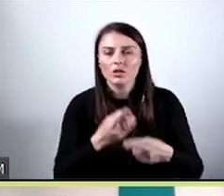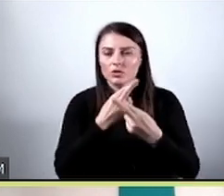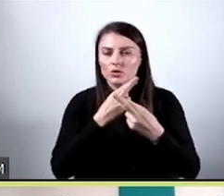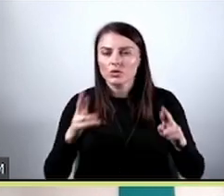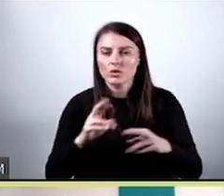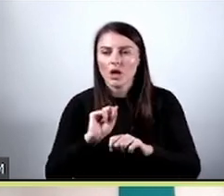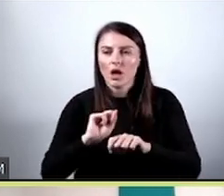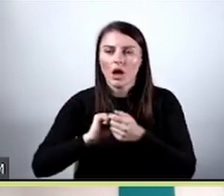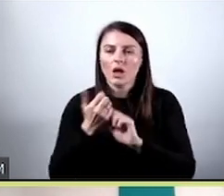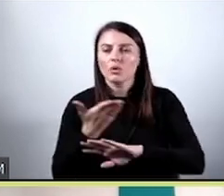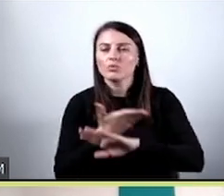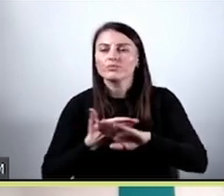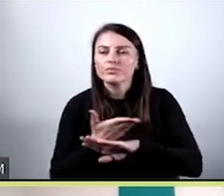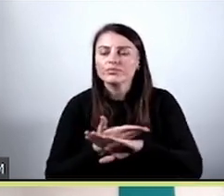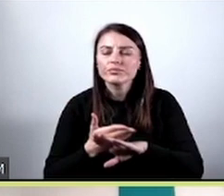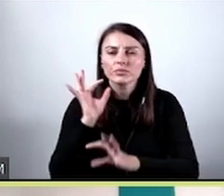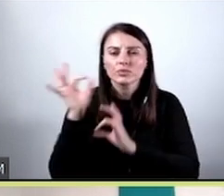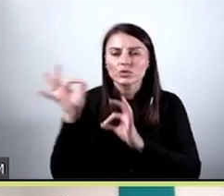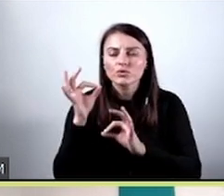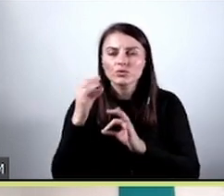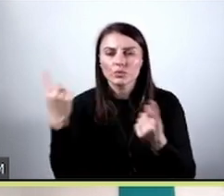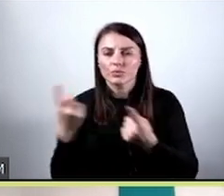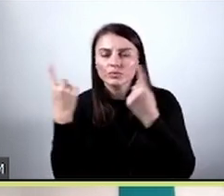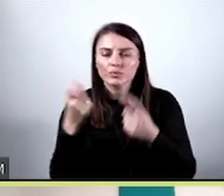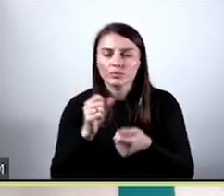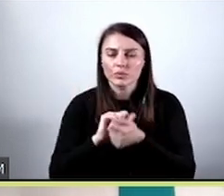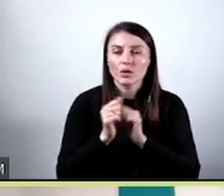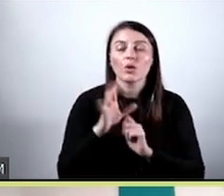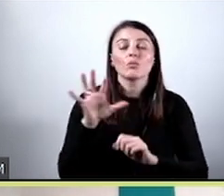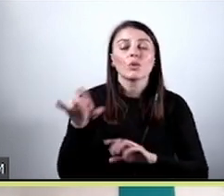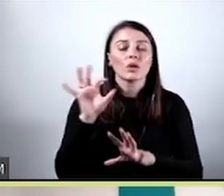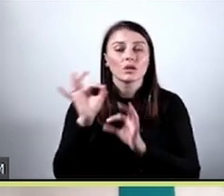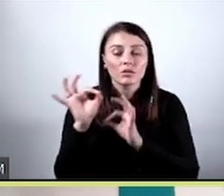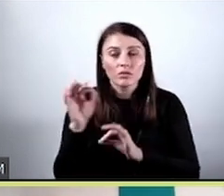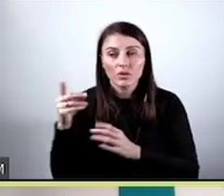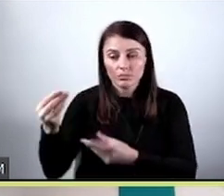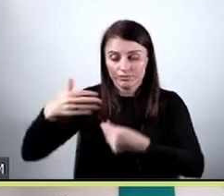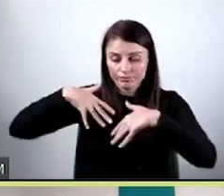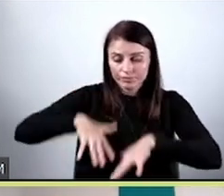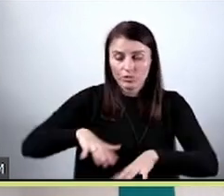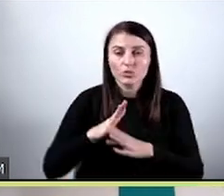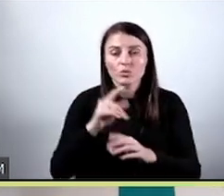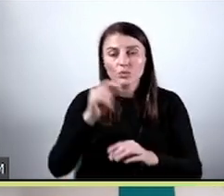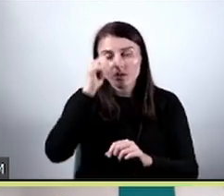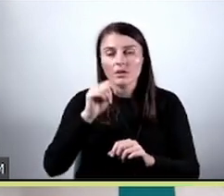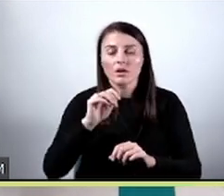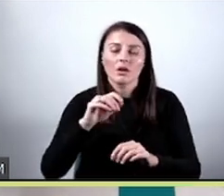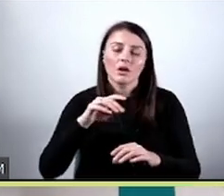albo teorej spiskowe. Dlatego, że takie dane weszły do niego na etapie treningu.